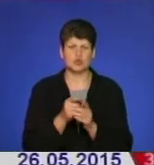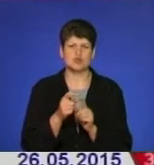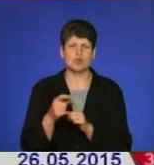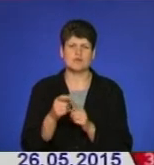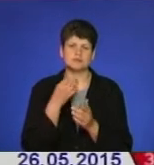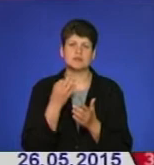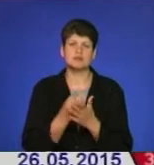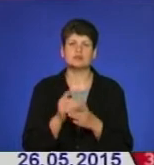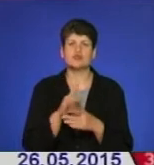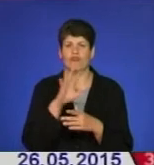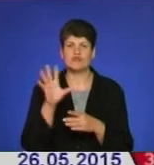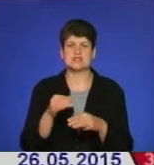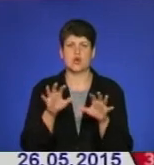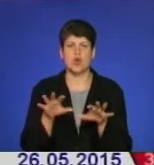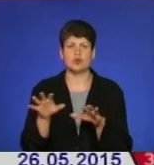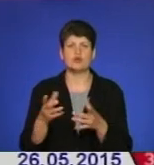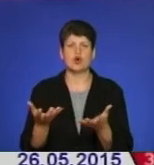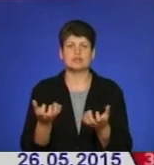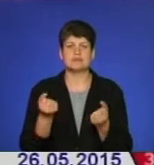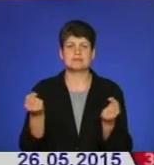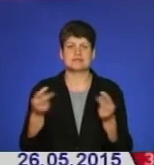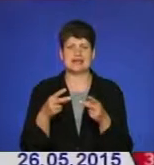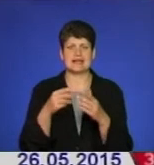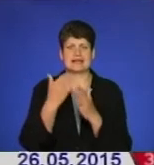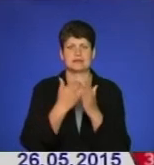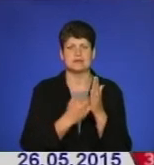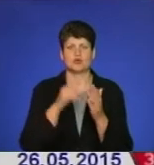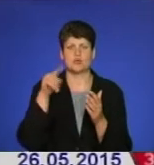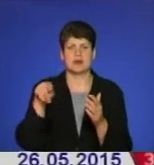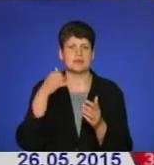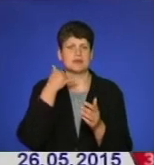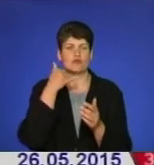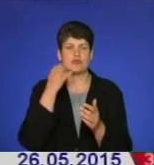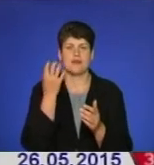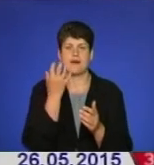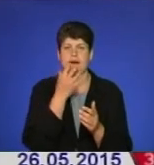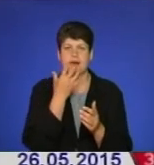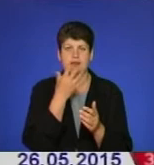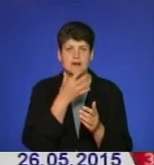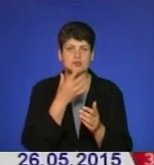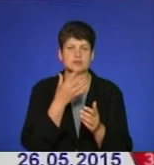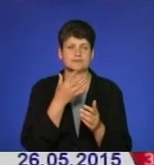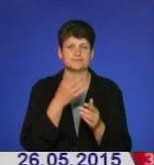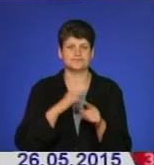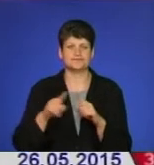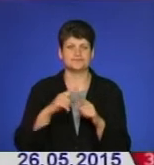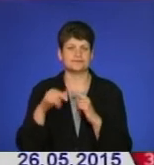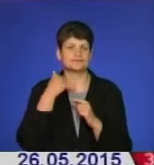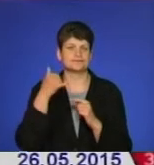райдержадміністрації отримали спеціальні таблиці із номерами телефонів гарячих антикорупційних ліній.